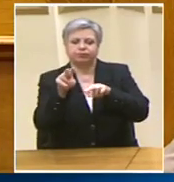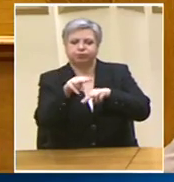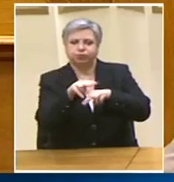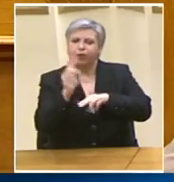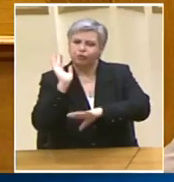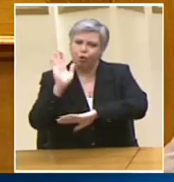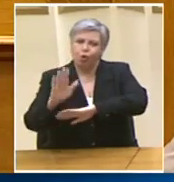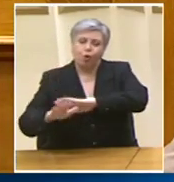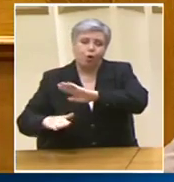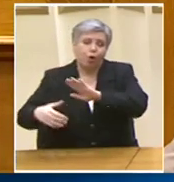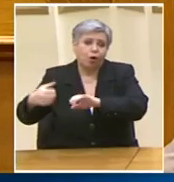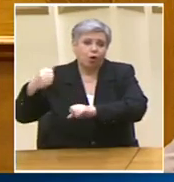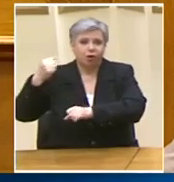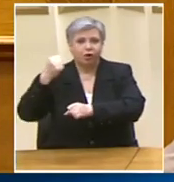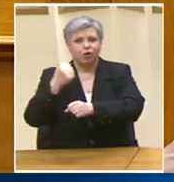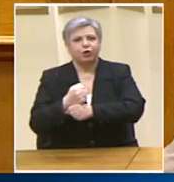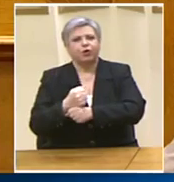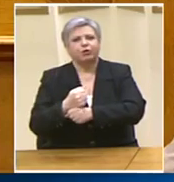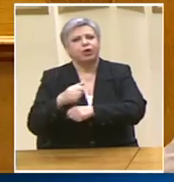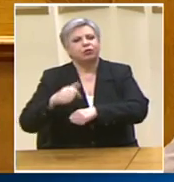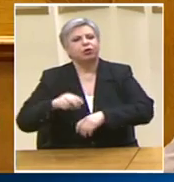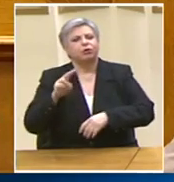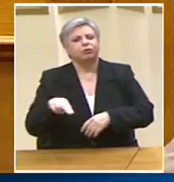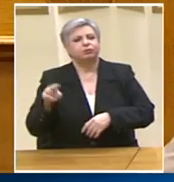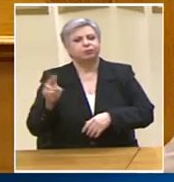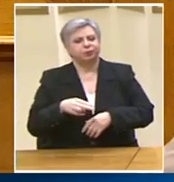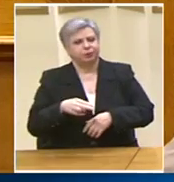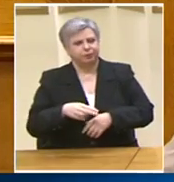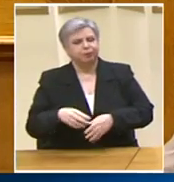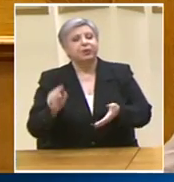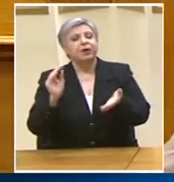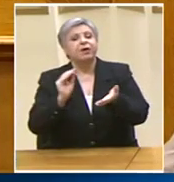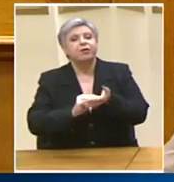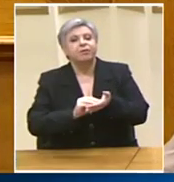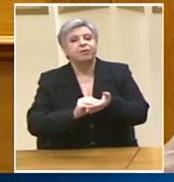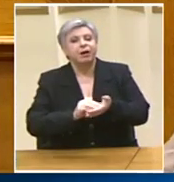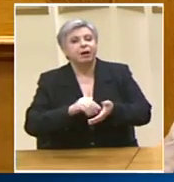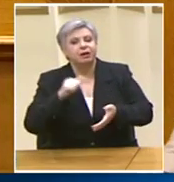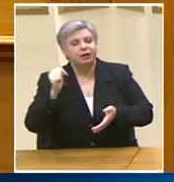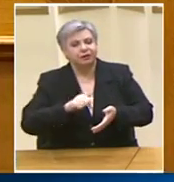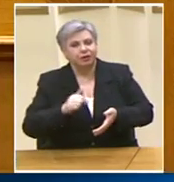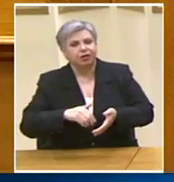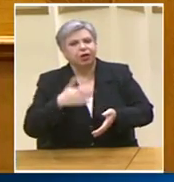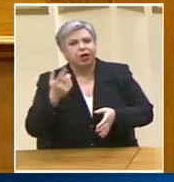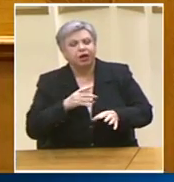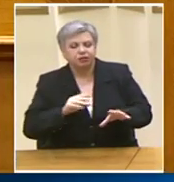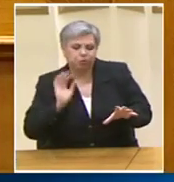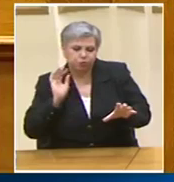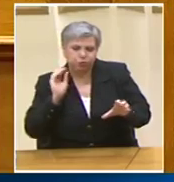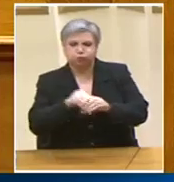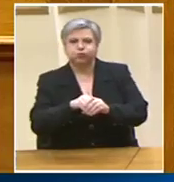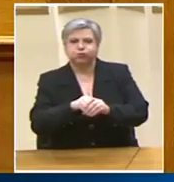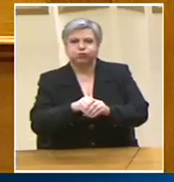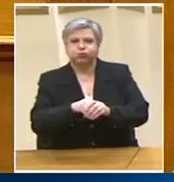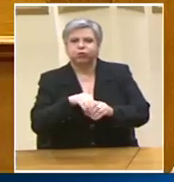Νομοθετικές παρεμβάσεις που παρεμβαίνουν ευθέως και απροκάλυπτα Στην ανεξάρτητη αρχή